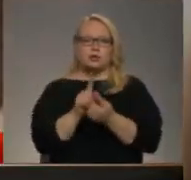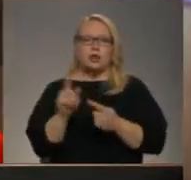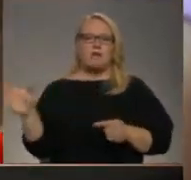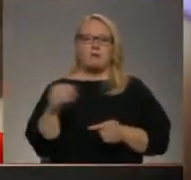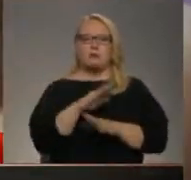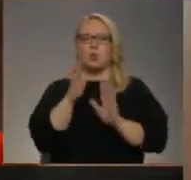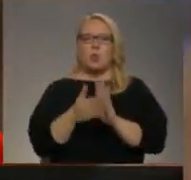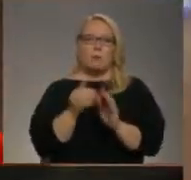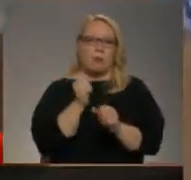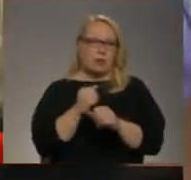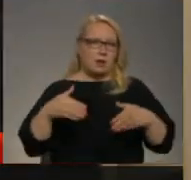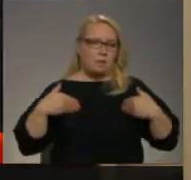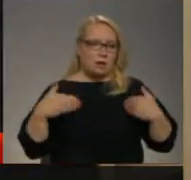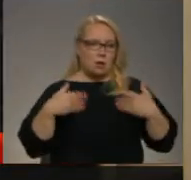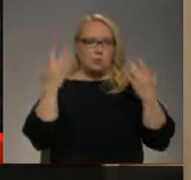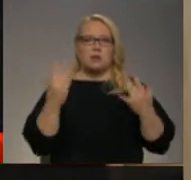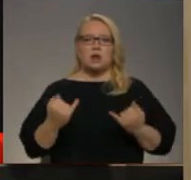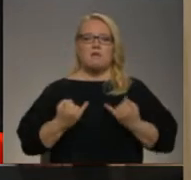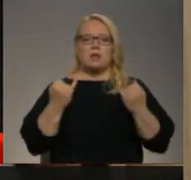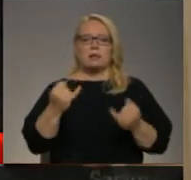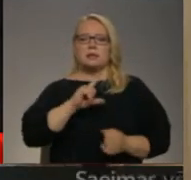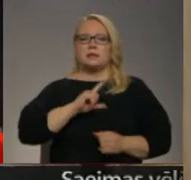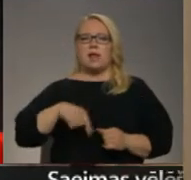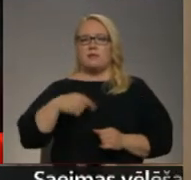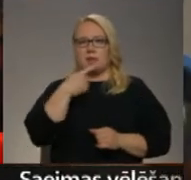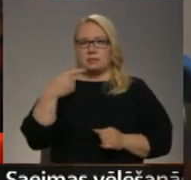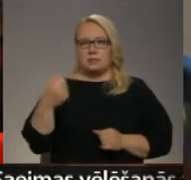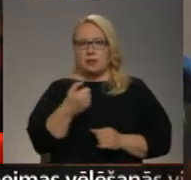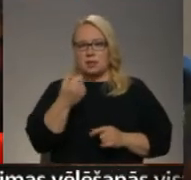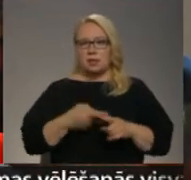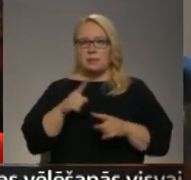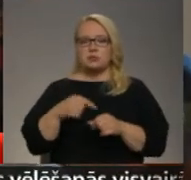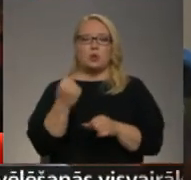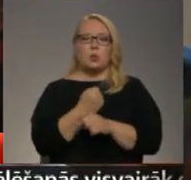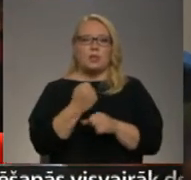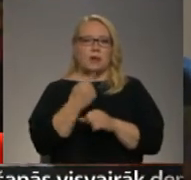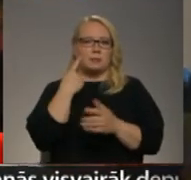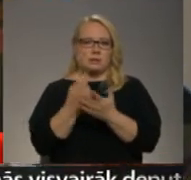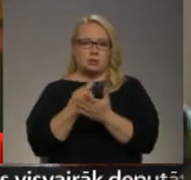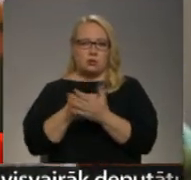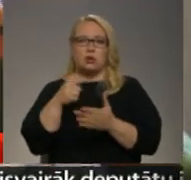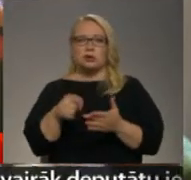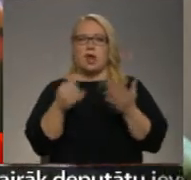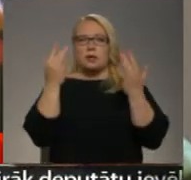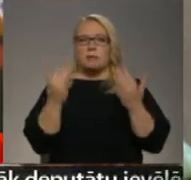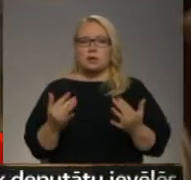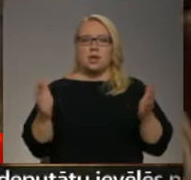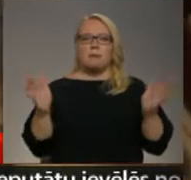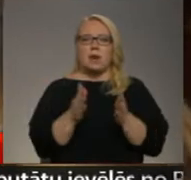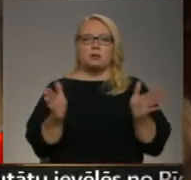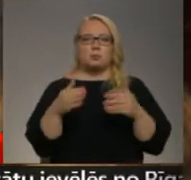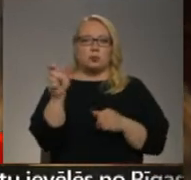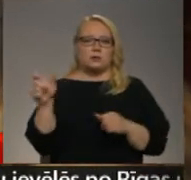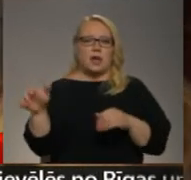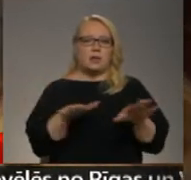daries ar prieku. Pasākums veltīts Latvijas simtgadēji, tāpēc arī nodarabis ir Latviju izzinošas. Šādu pasākumu Maspulks rīko jau otro